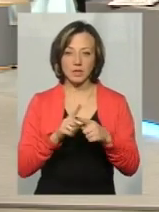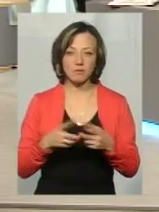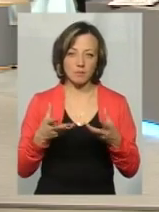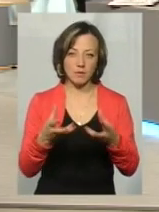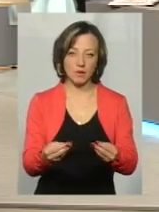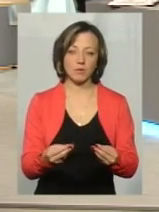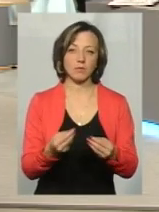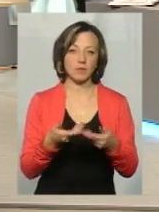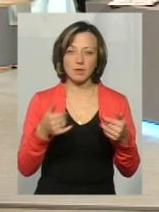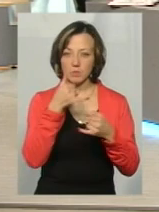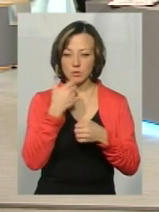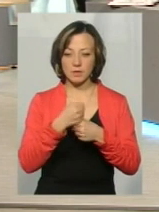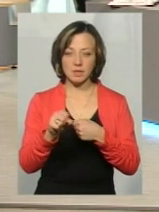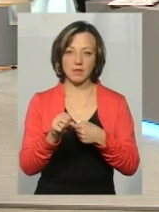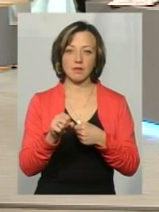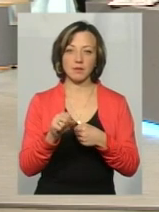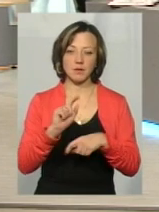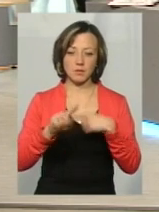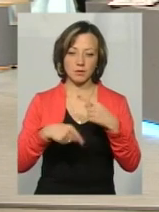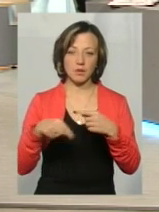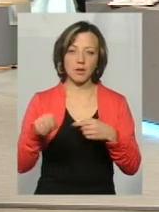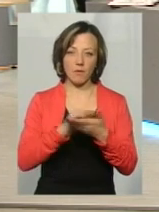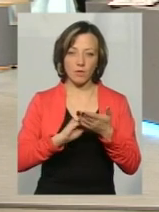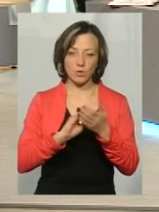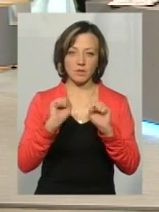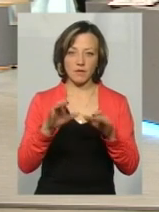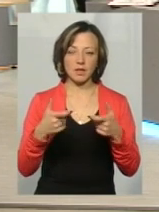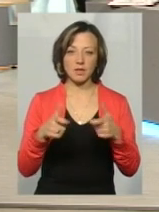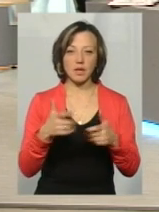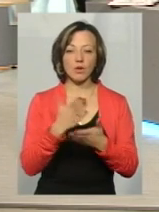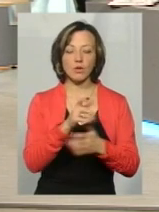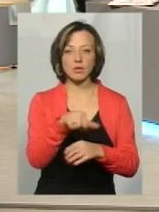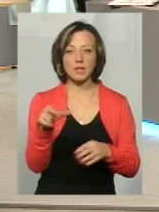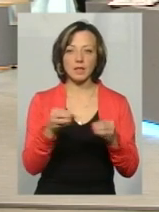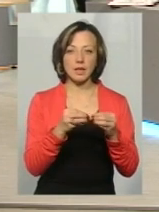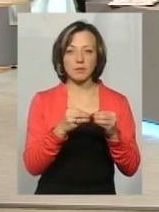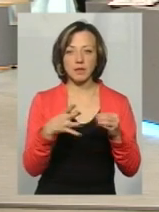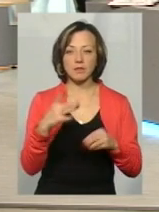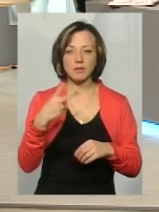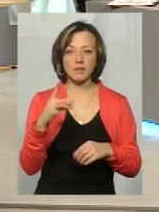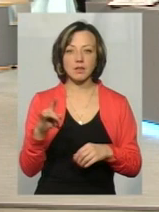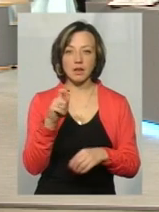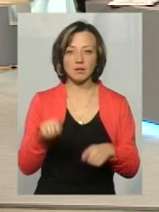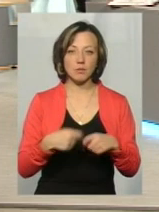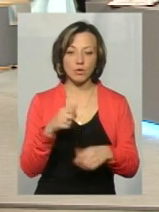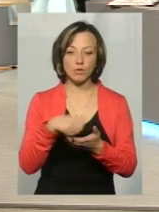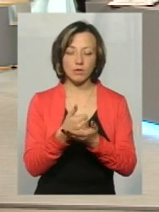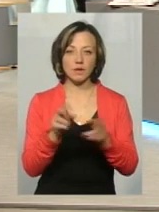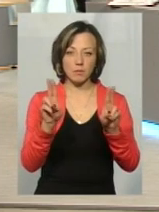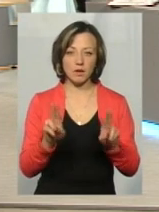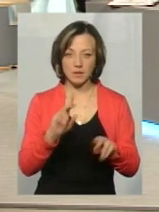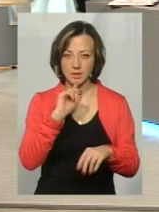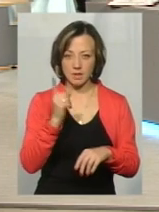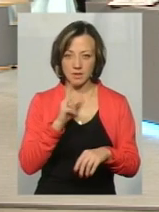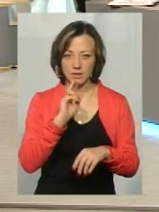вплинути. Тобто, ми не можемо змусти її піти знову перездавати. У нас є такі особи, які притягались 10, 15, 20 разів за порушення основних правил дорожнього руху. За